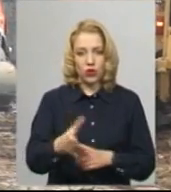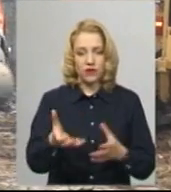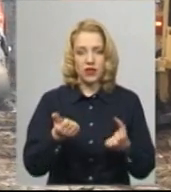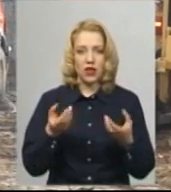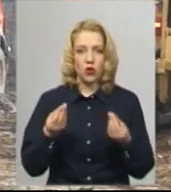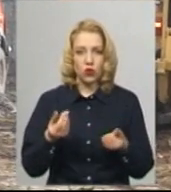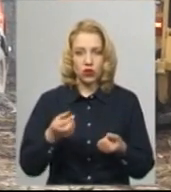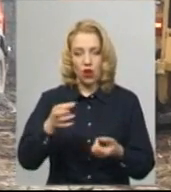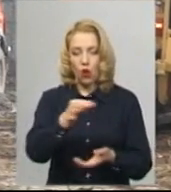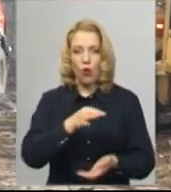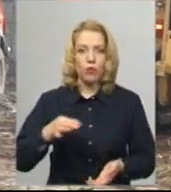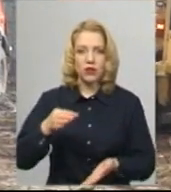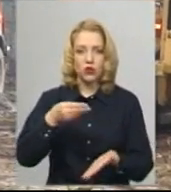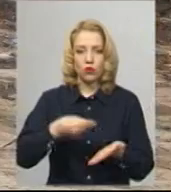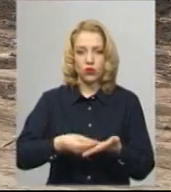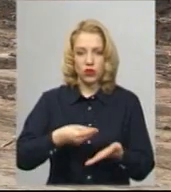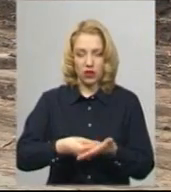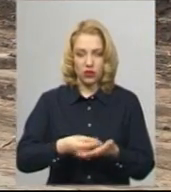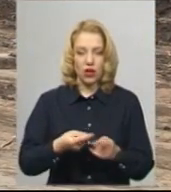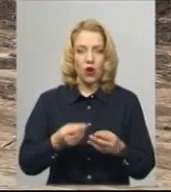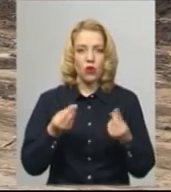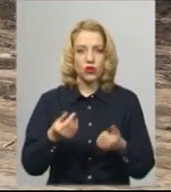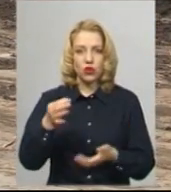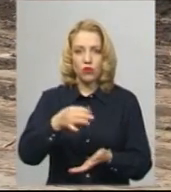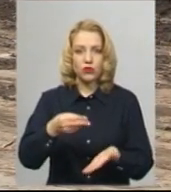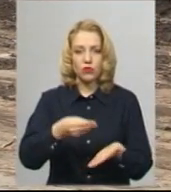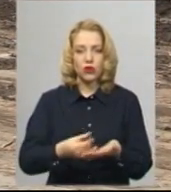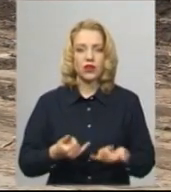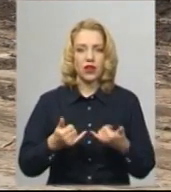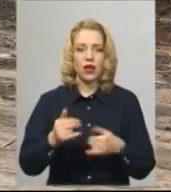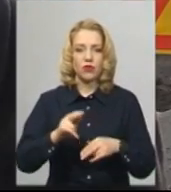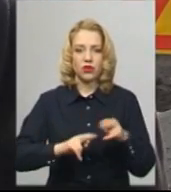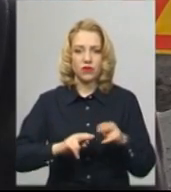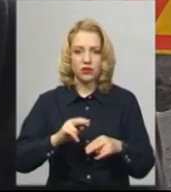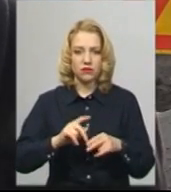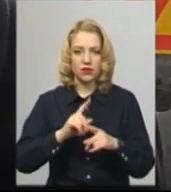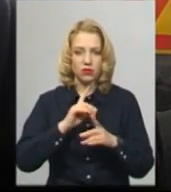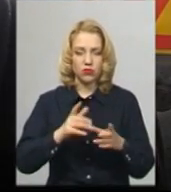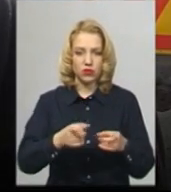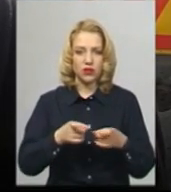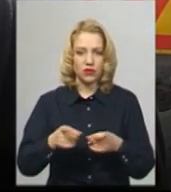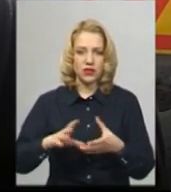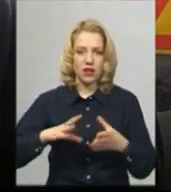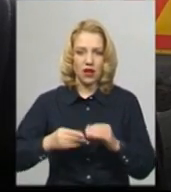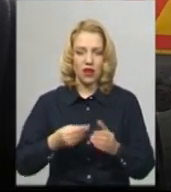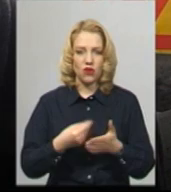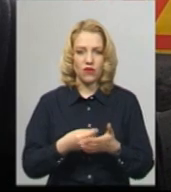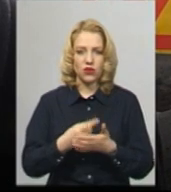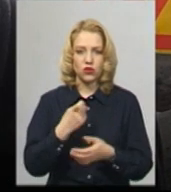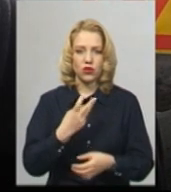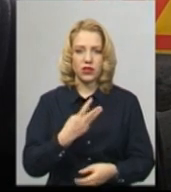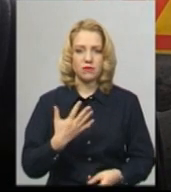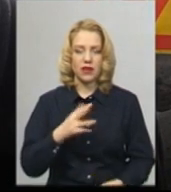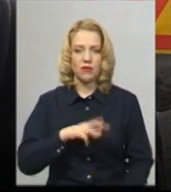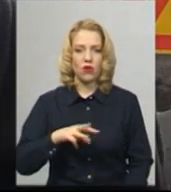голова Хмельницької ОДА Дмитро Габінет. Додає, кошти з обласного бюджету для будівництва залучати не будуть. Загальна вартість 145 мільйонів